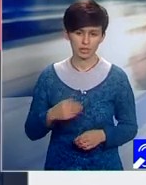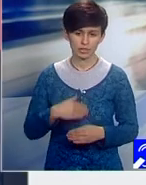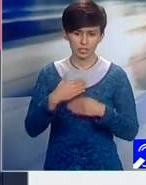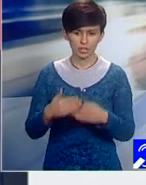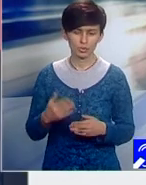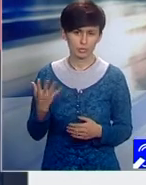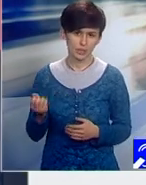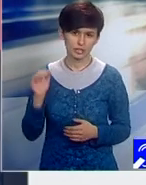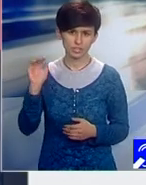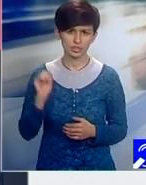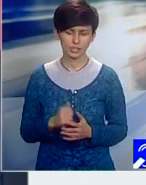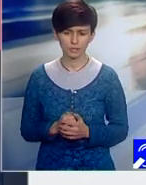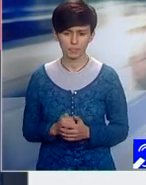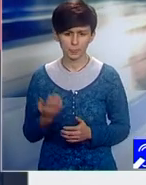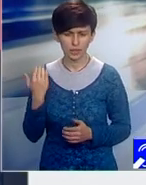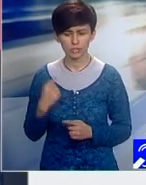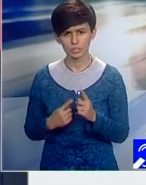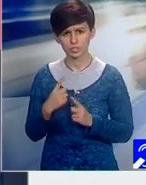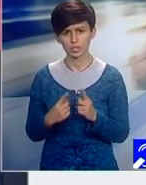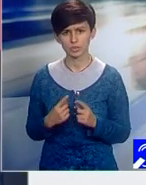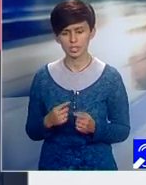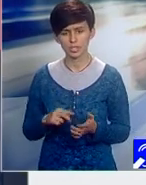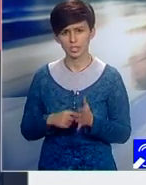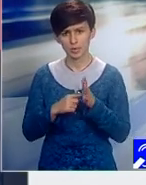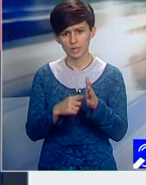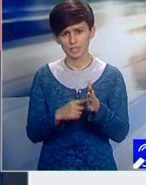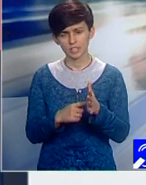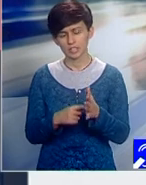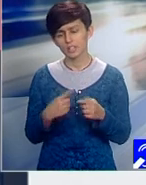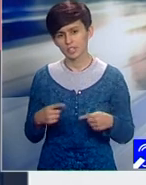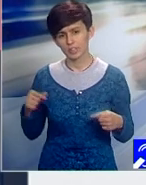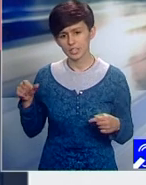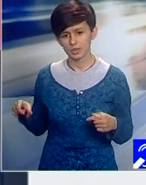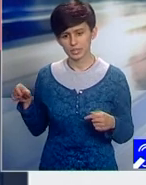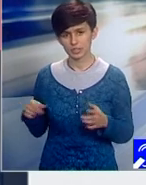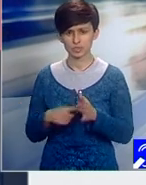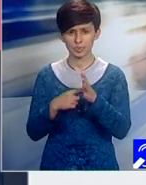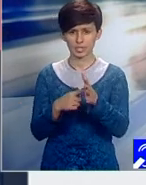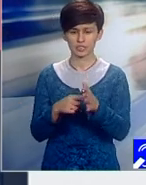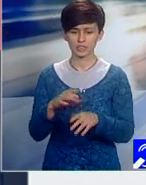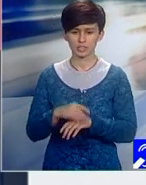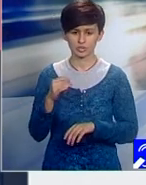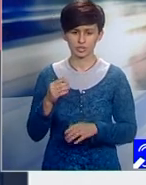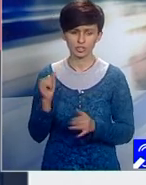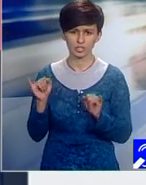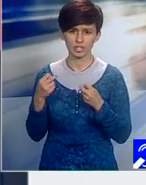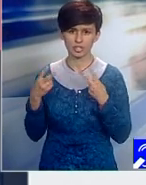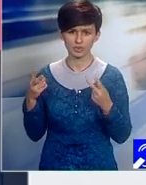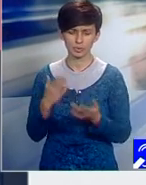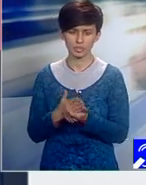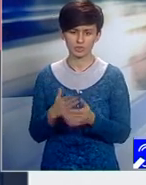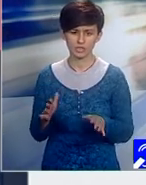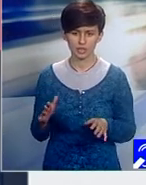Practic a fost o serie de prezentări, fiecare și-a prezentat soluțiile, după care evenimentul s-a finalizat cu